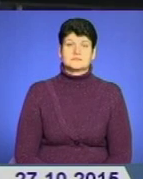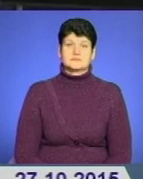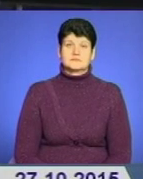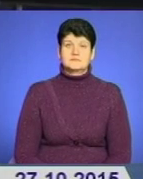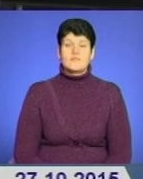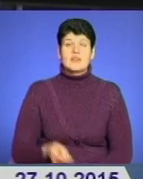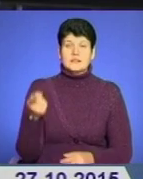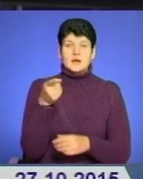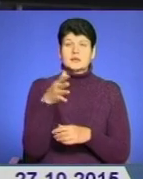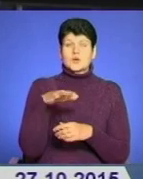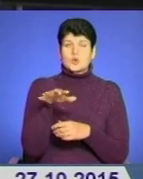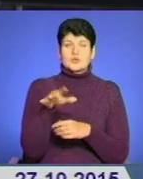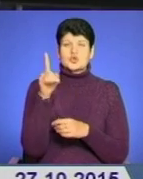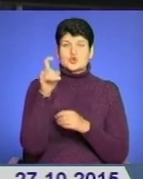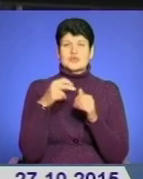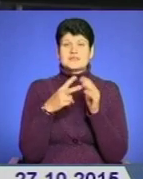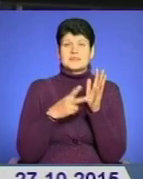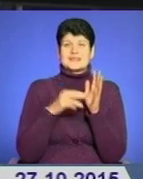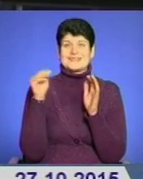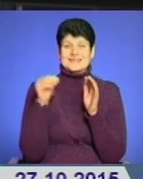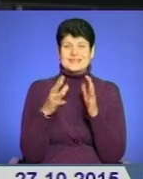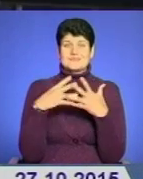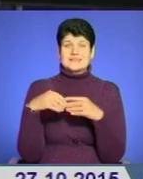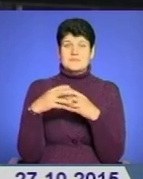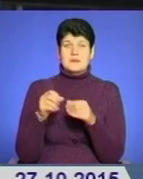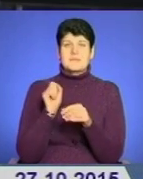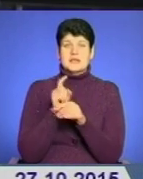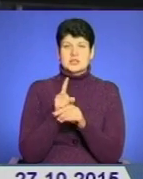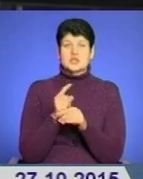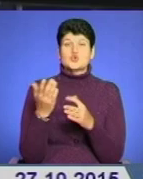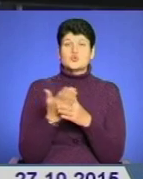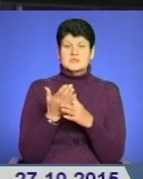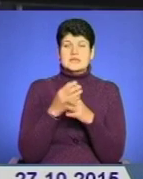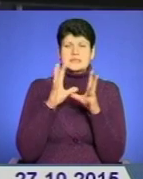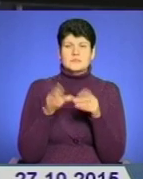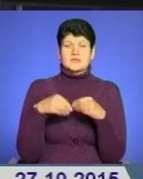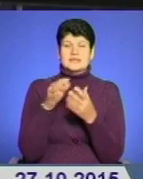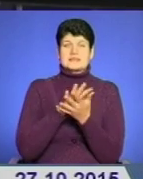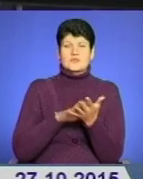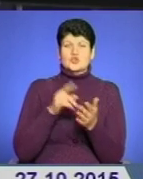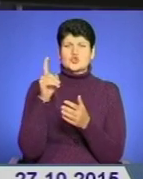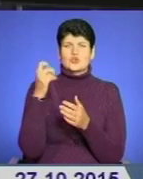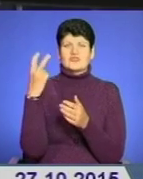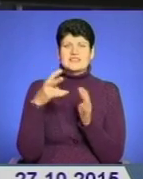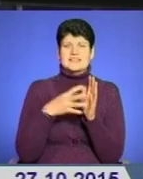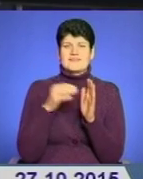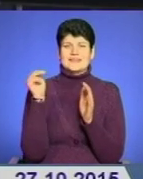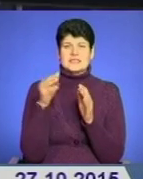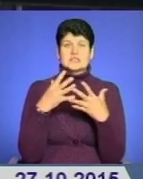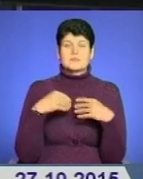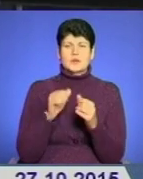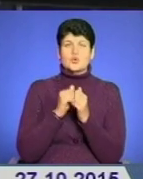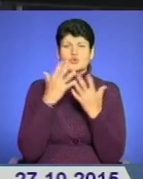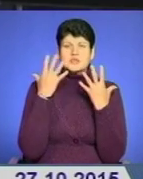На Тернопільщині 117 тисячам сімей призначили субсидії. Загалом подали заявки 129 тисяч сімей. Щодня